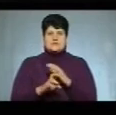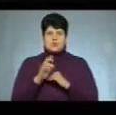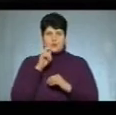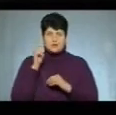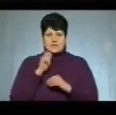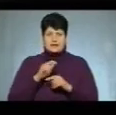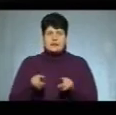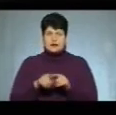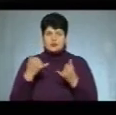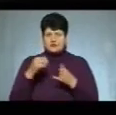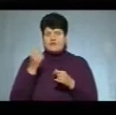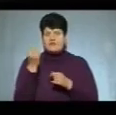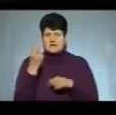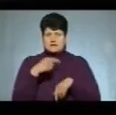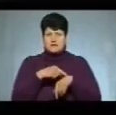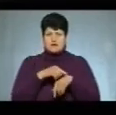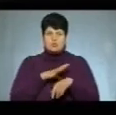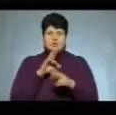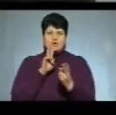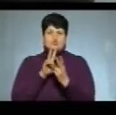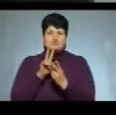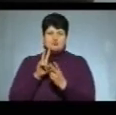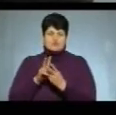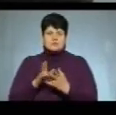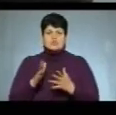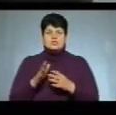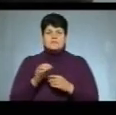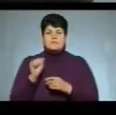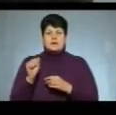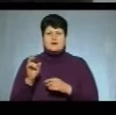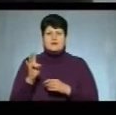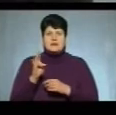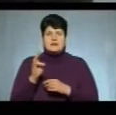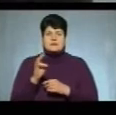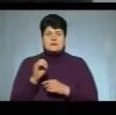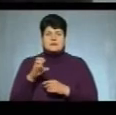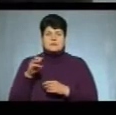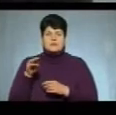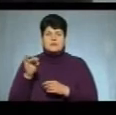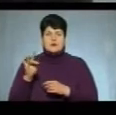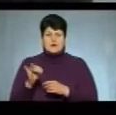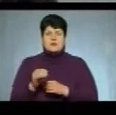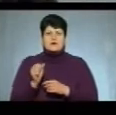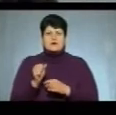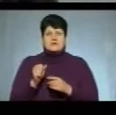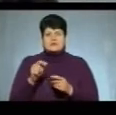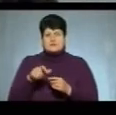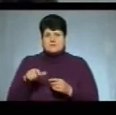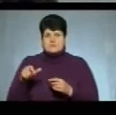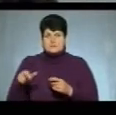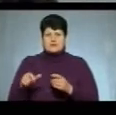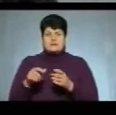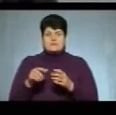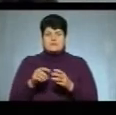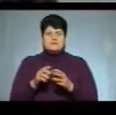Також сьогодні о 12-й годині відбулася зустріч архієпископа Тернопільського і Кременецького Православної церкви України із парафіянами церкви